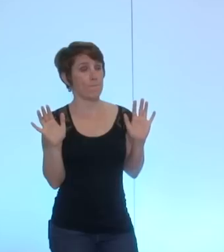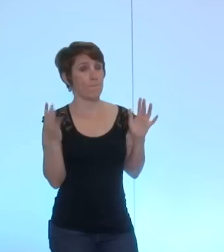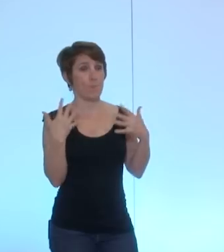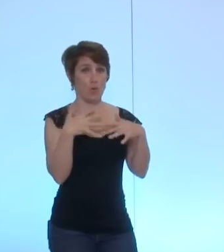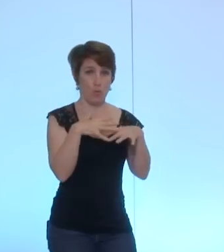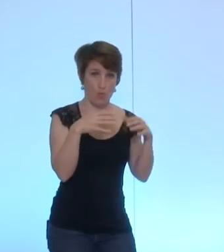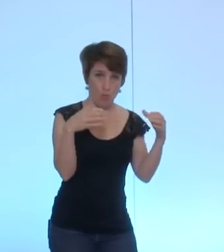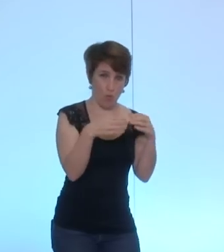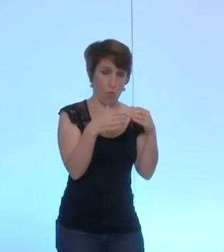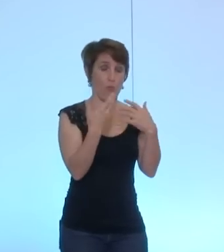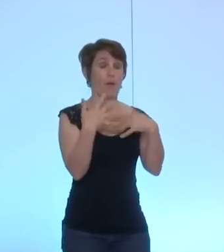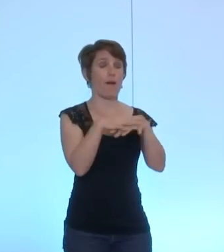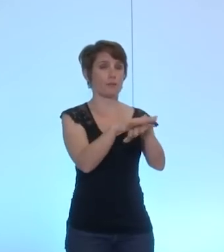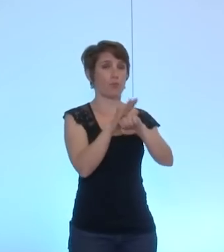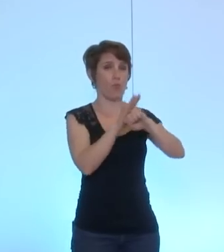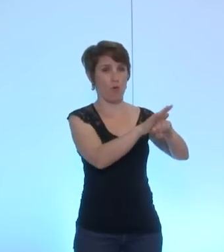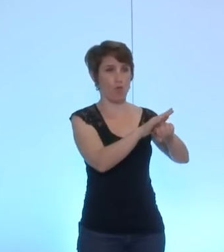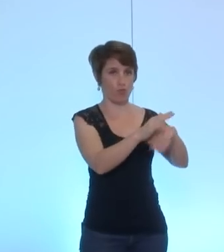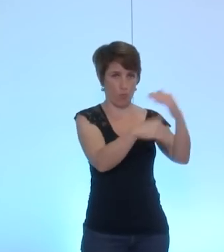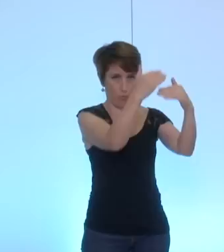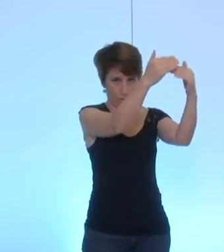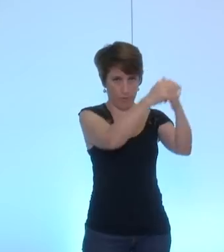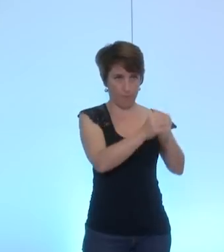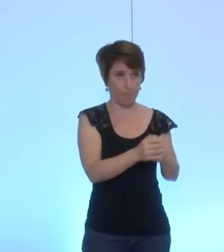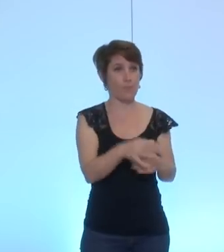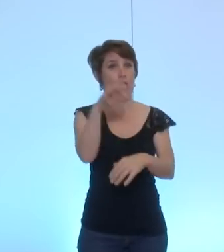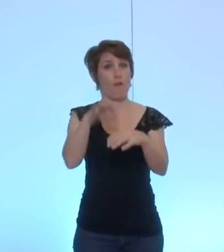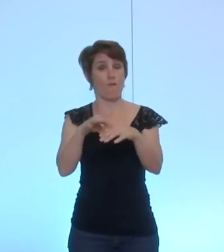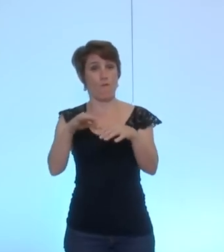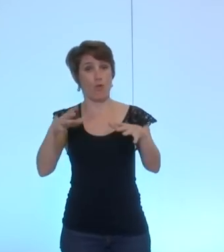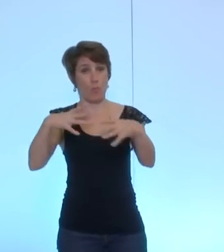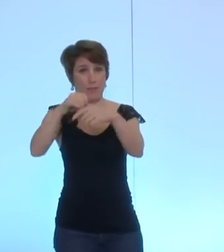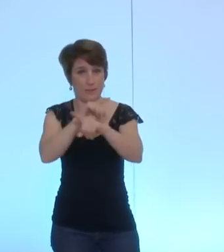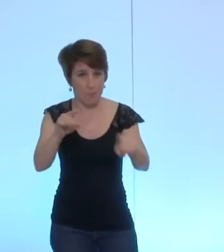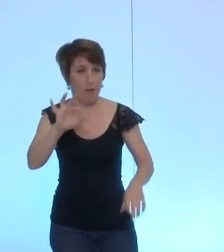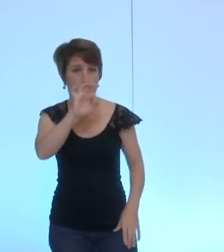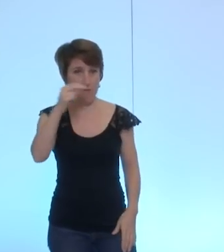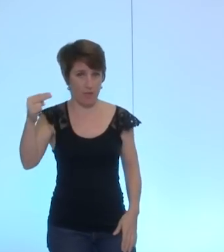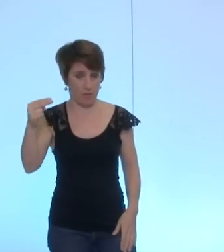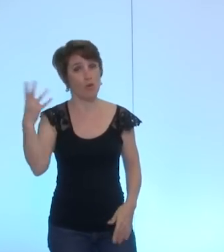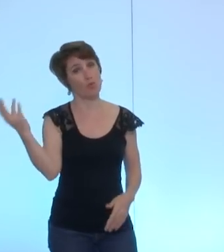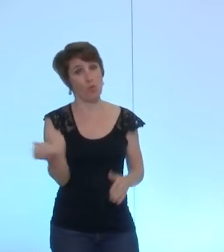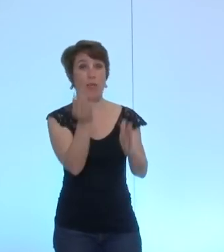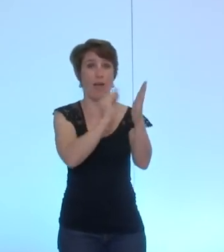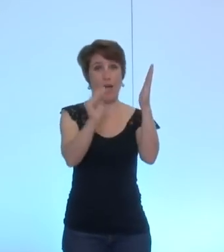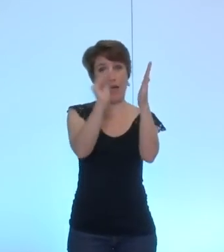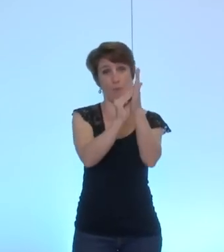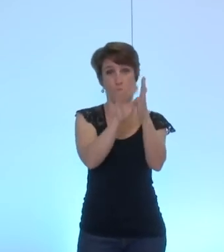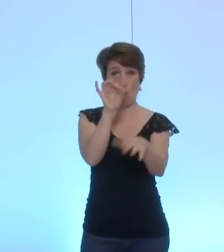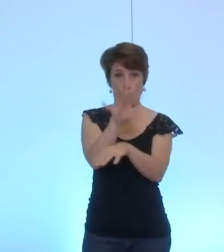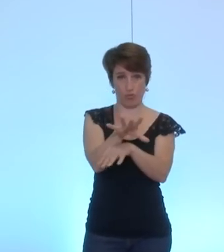le groupe rassemblement de gauche et de progrès qui ne prend pas part au vote le fonds national cet amendement est donc rejeté